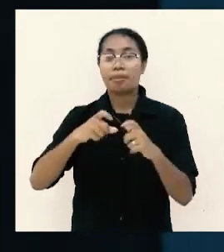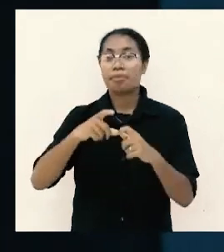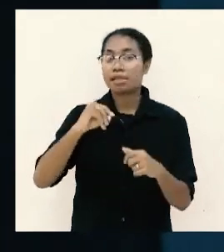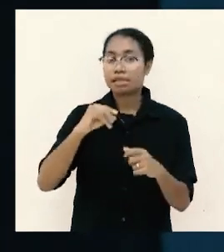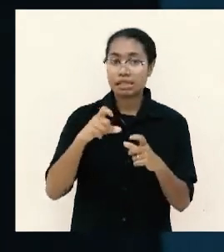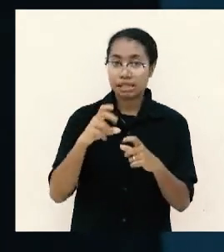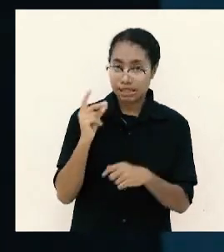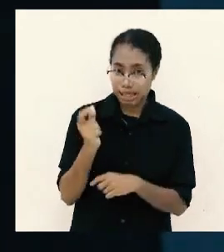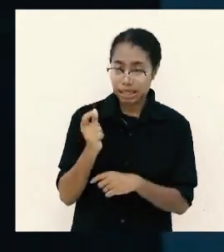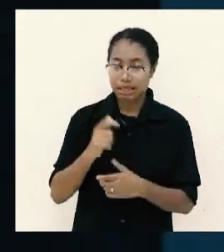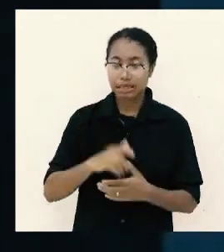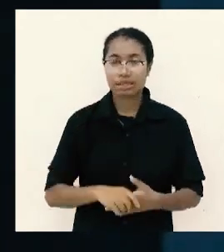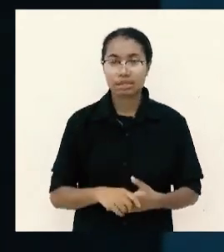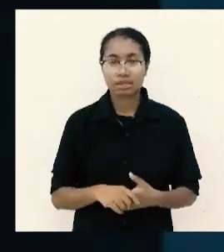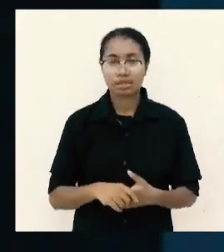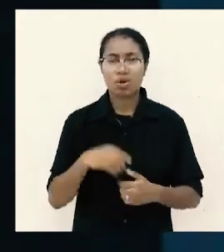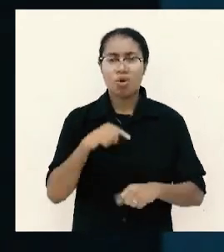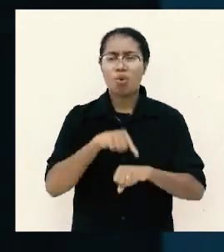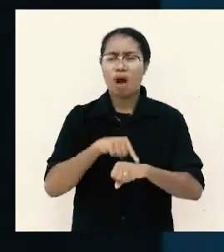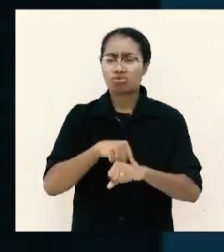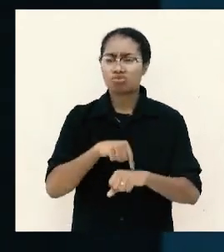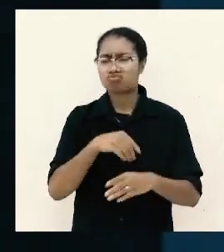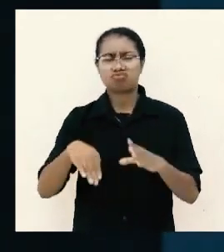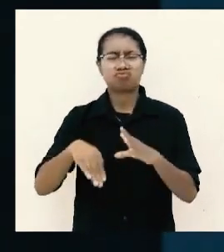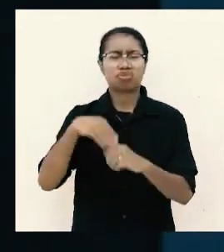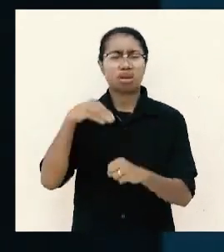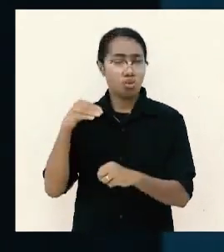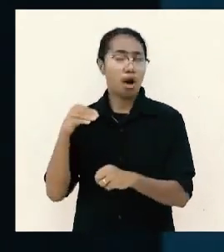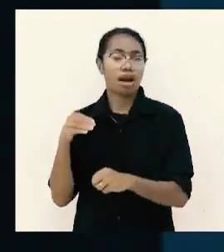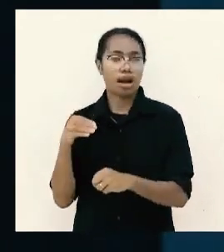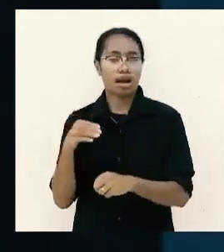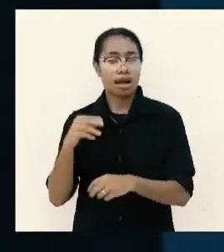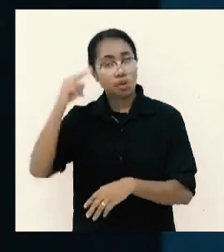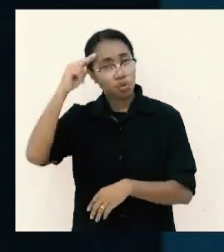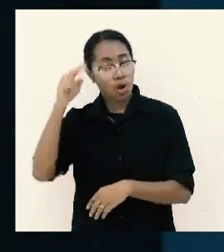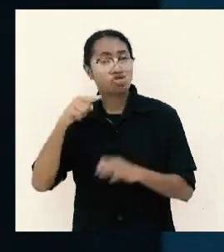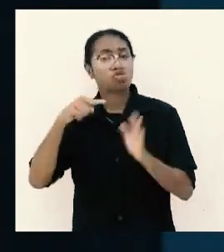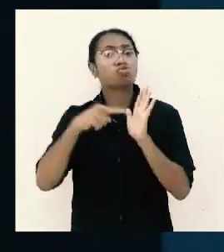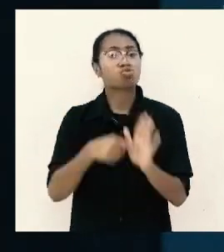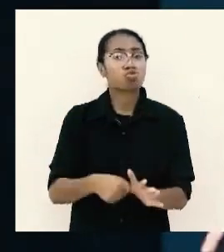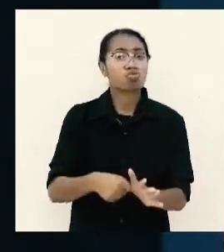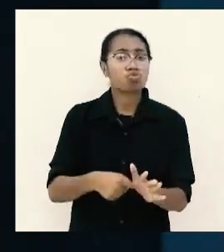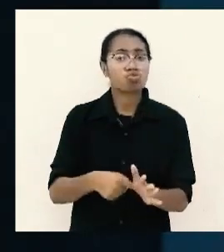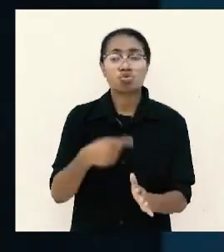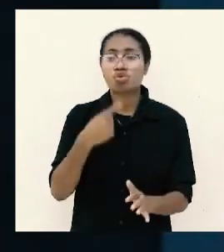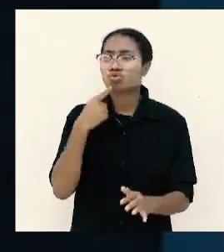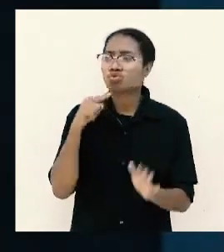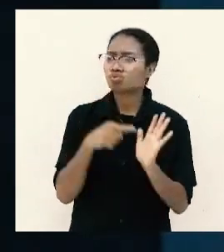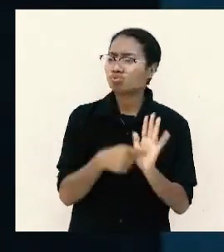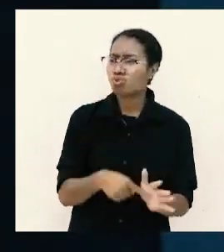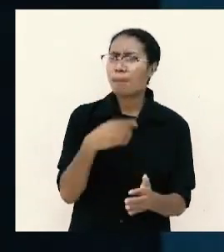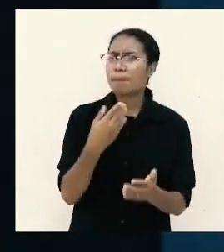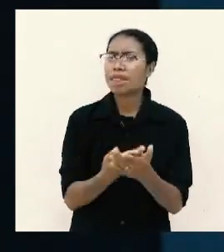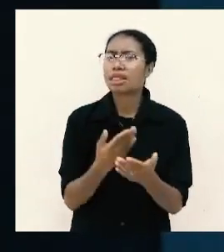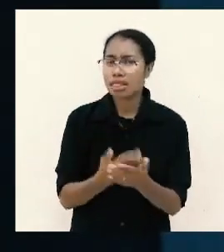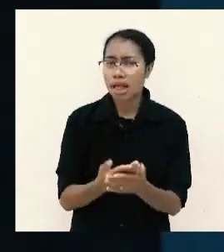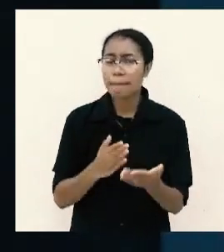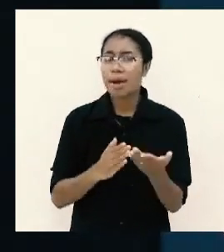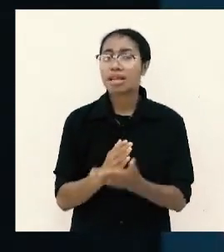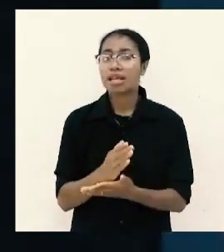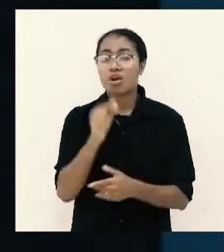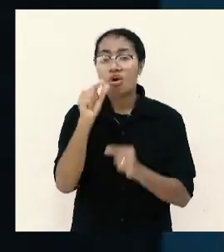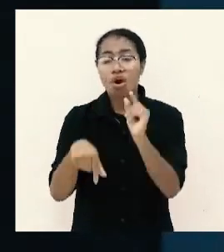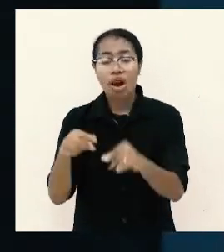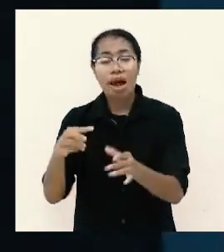sekali waktu mereka keluar Tuhan Tuhan suruh mereka minta bagian mereka pada orang